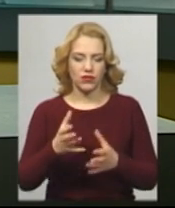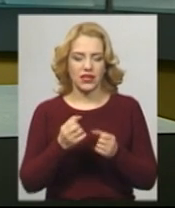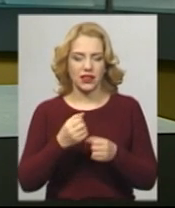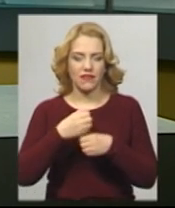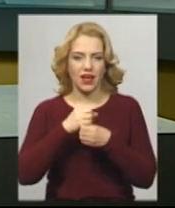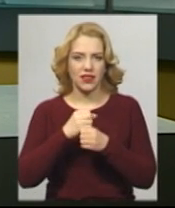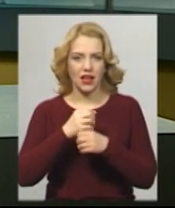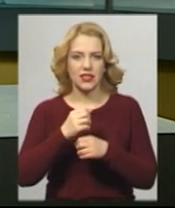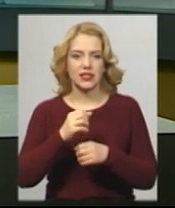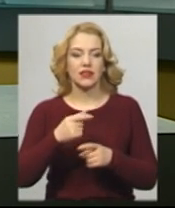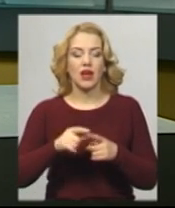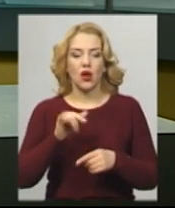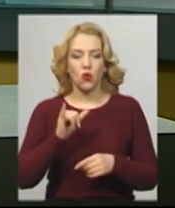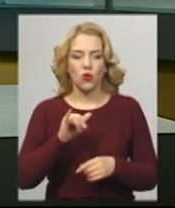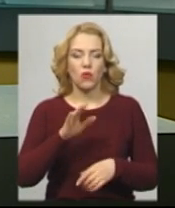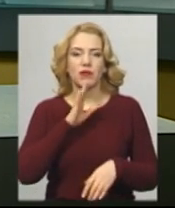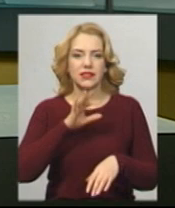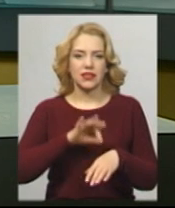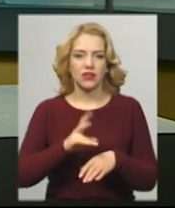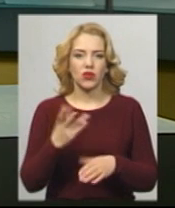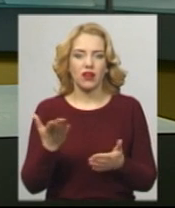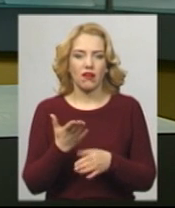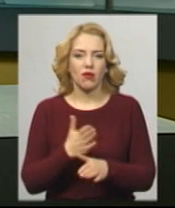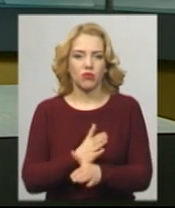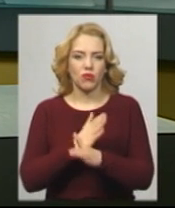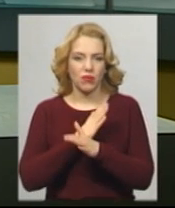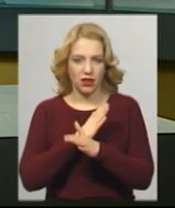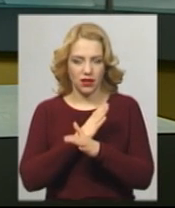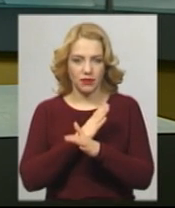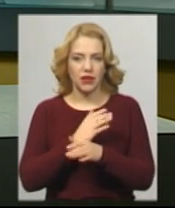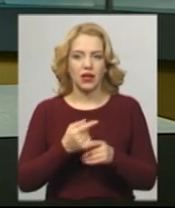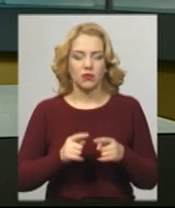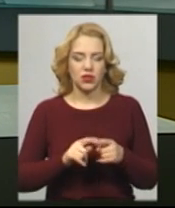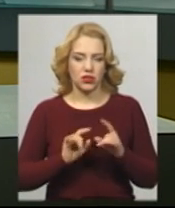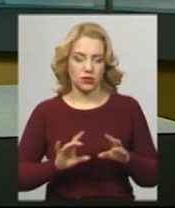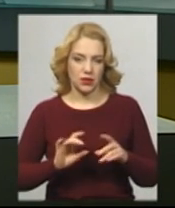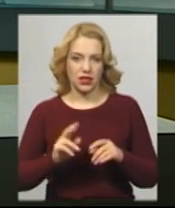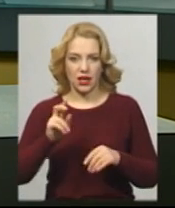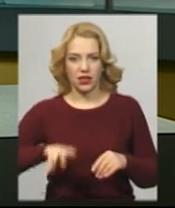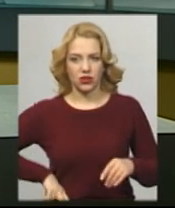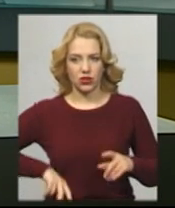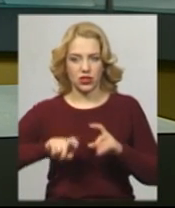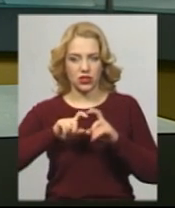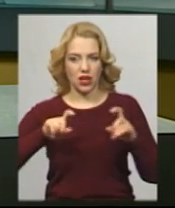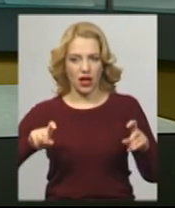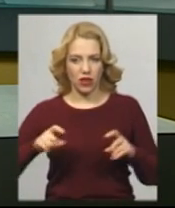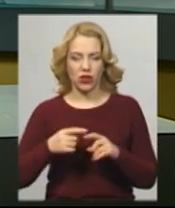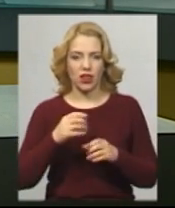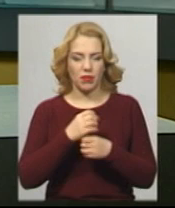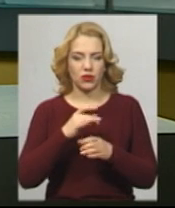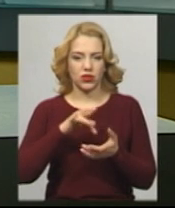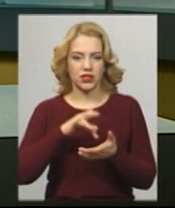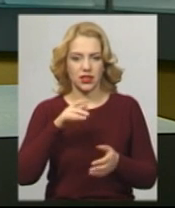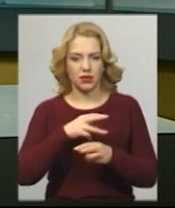лютого у Хмельницькій міській інфекційній лікарні. Про це Суспільному розповів директор державної установи Хмельницький обласний лабораторний центр